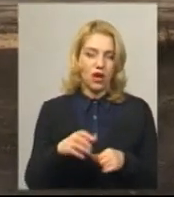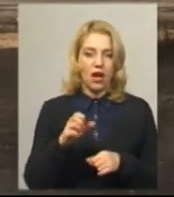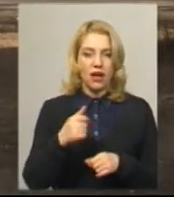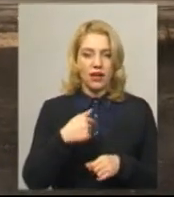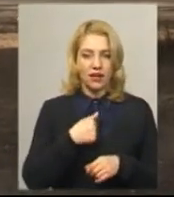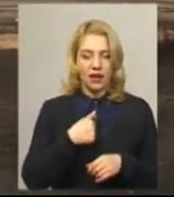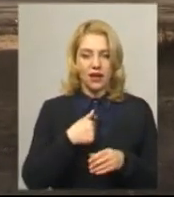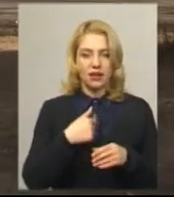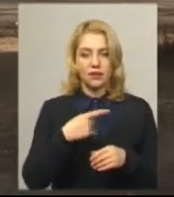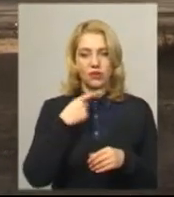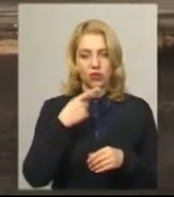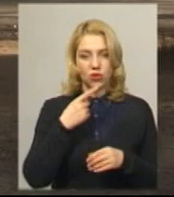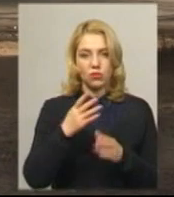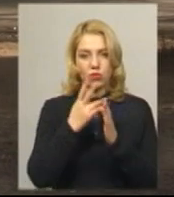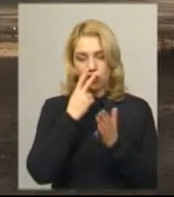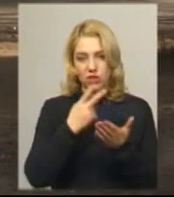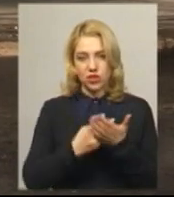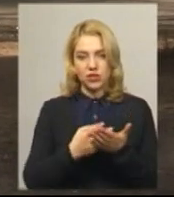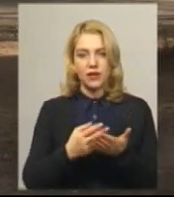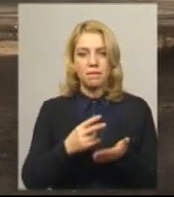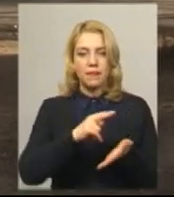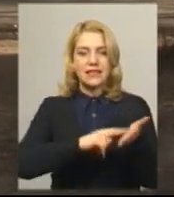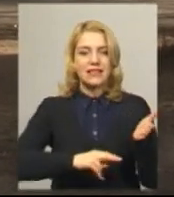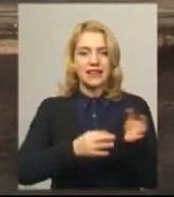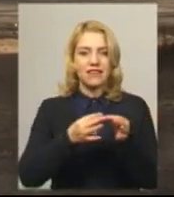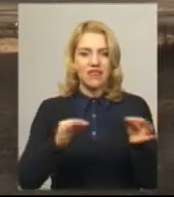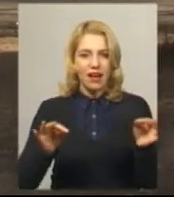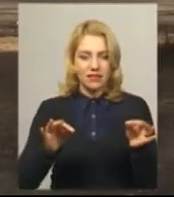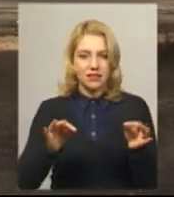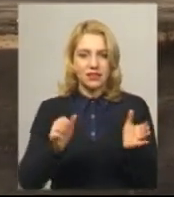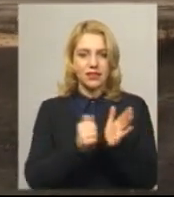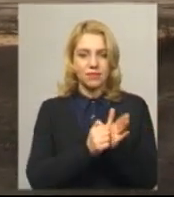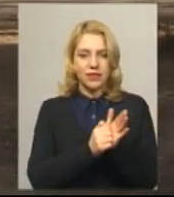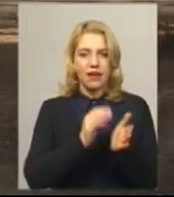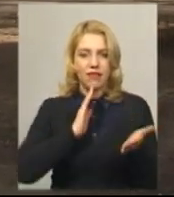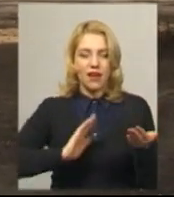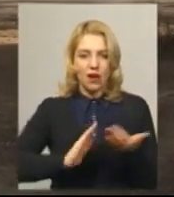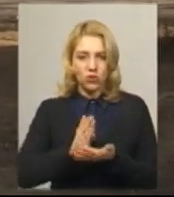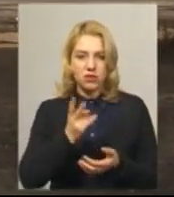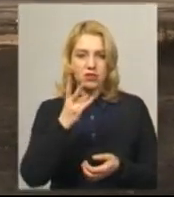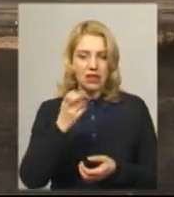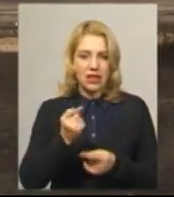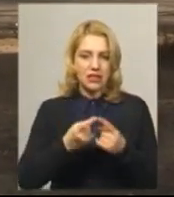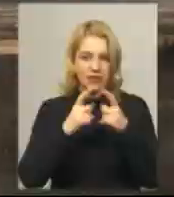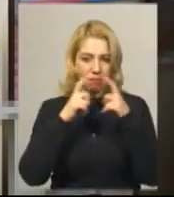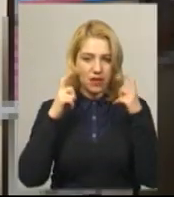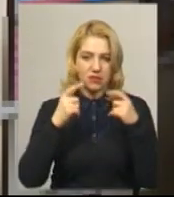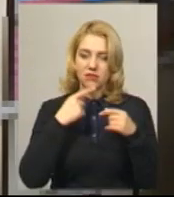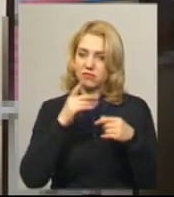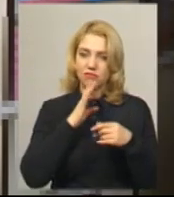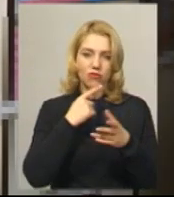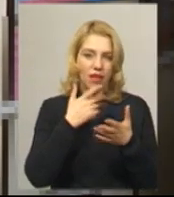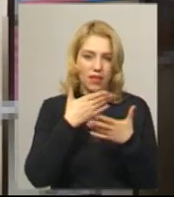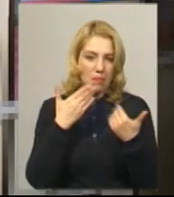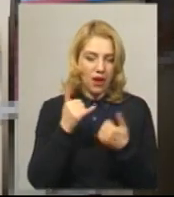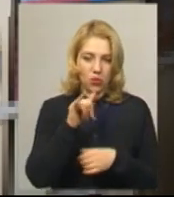сказала, що покажіть мені сертифікат якості на ці маски. Вона сказала, що в неї його немає. У тій